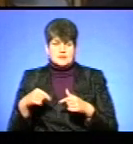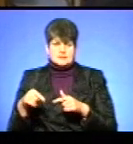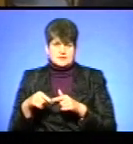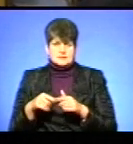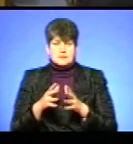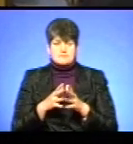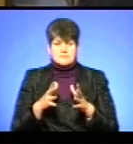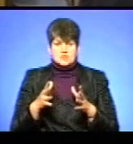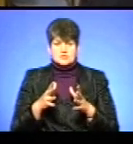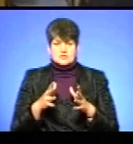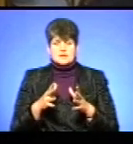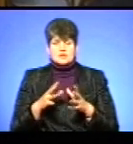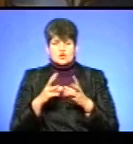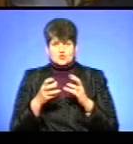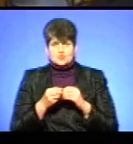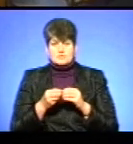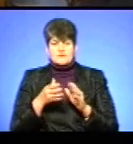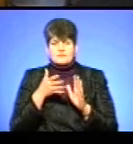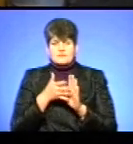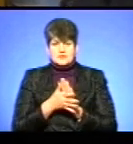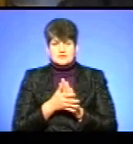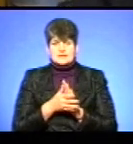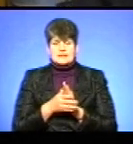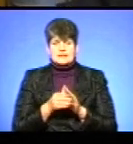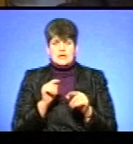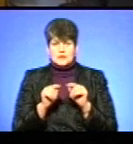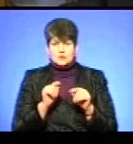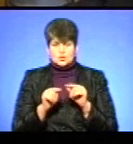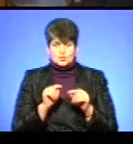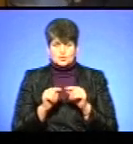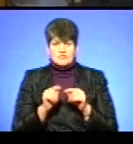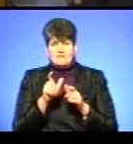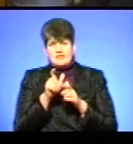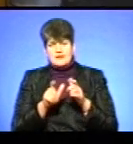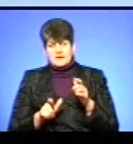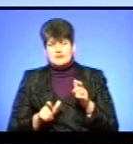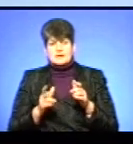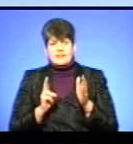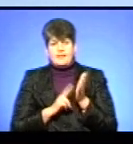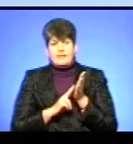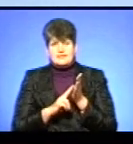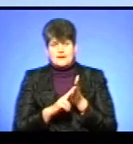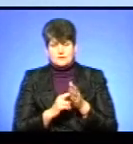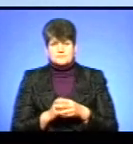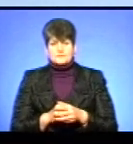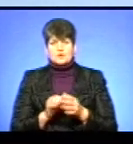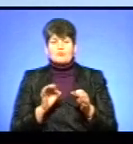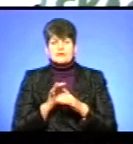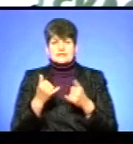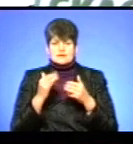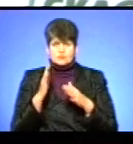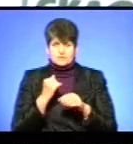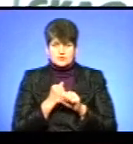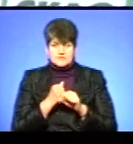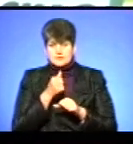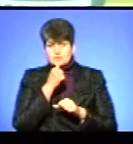найбільша сума гранту пішла на друки, поліграфію, флеєрів і наклею». До проєкту, який зараз працюватиме